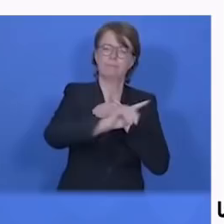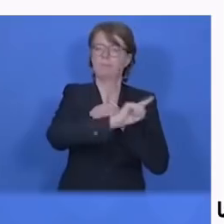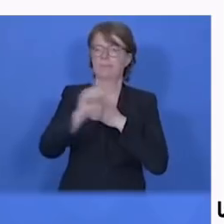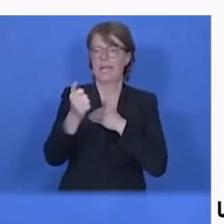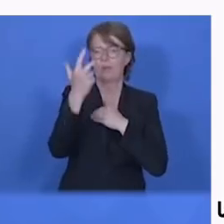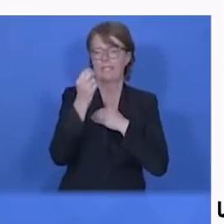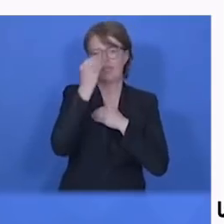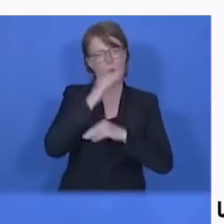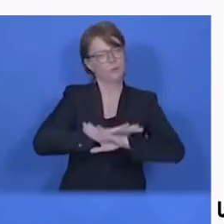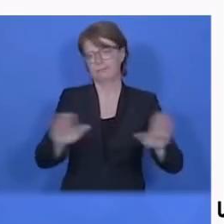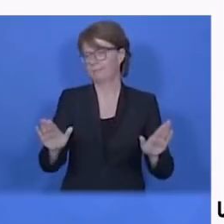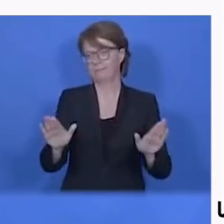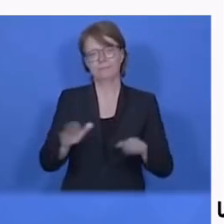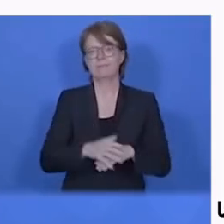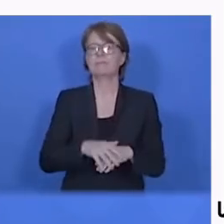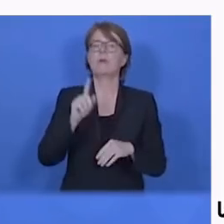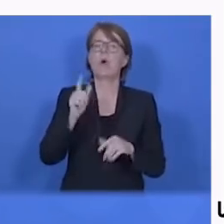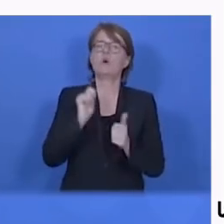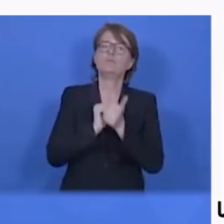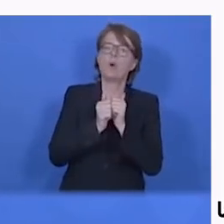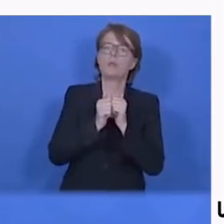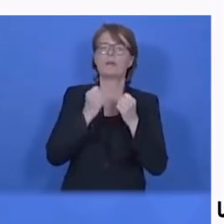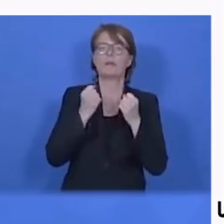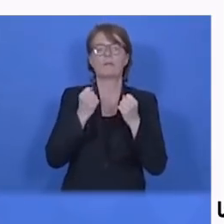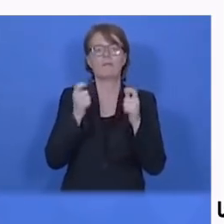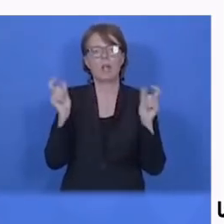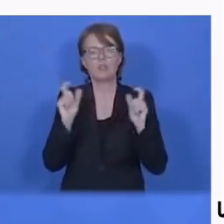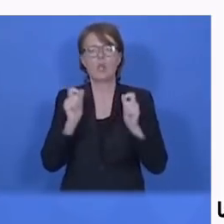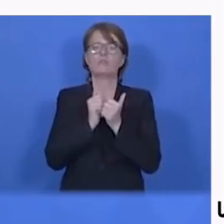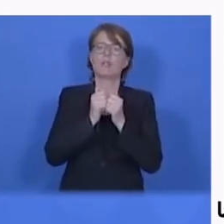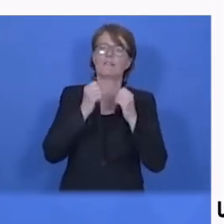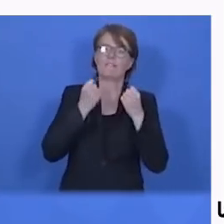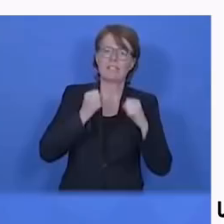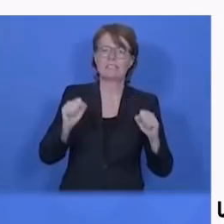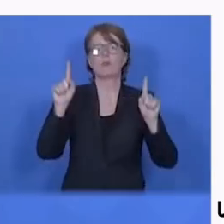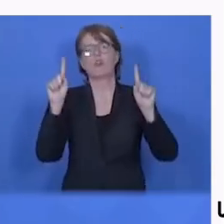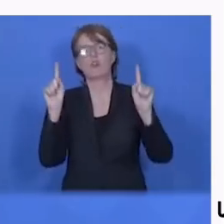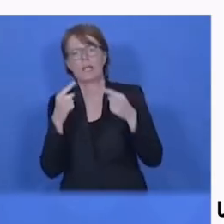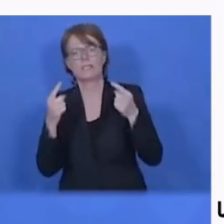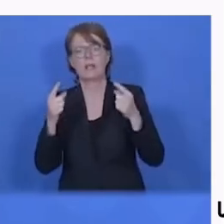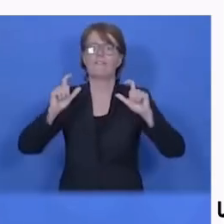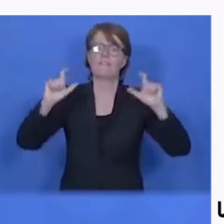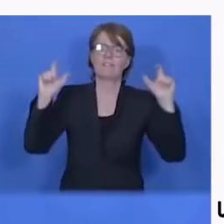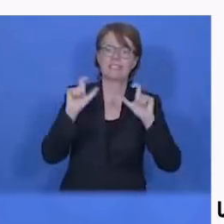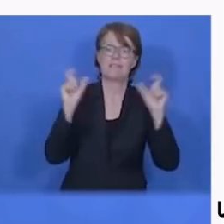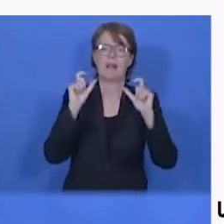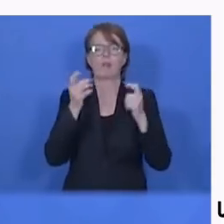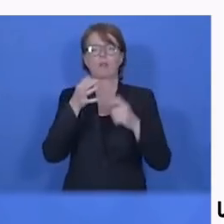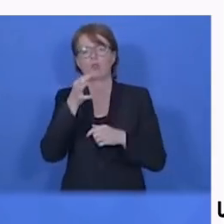وررسی کنیم و ببینیم که میتونیم اجازش رو بدیم و همینطور در آخر صحبت گفتن که